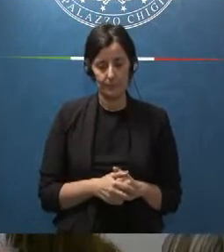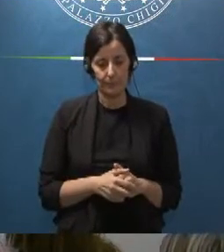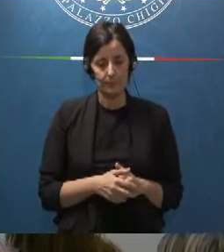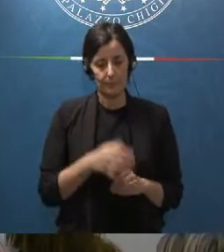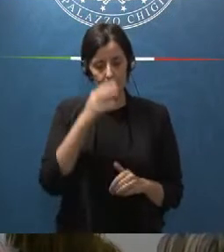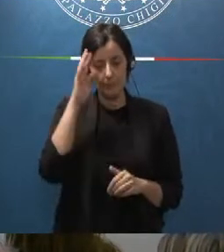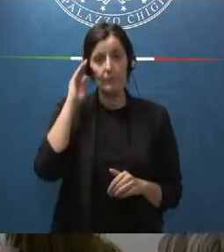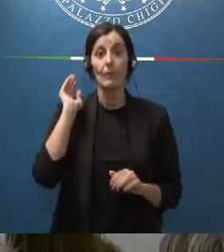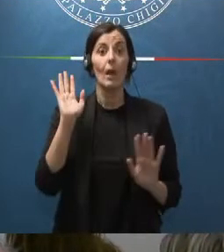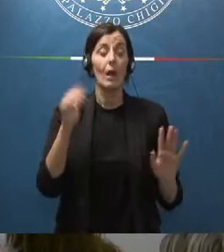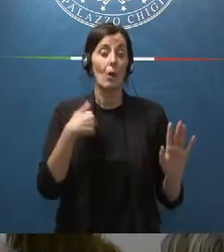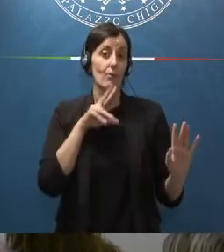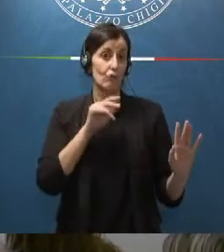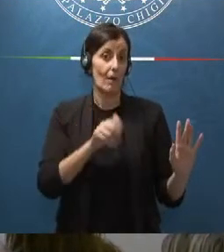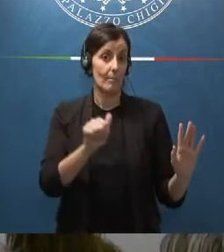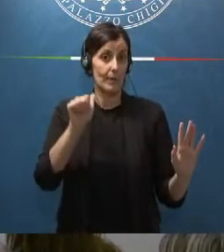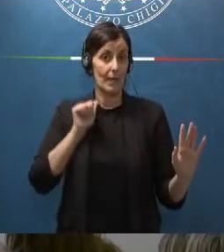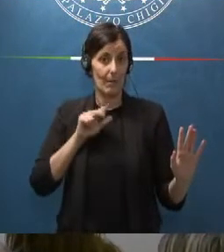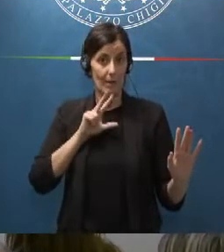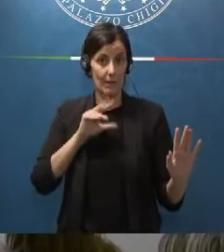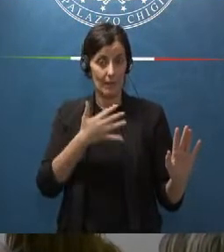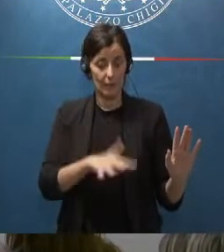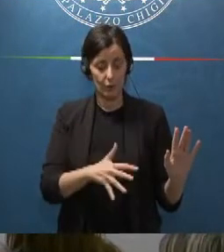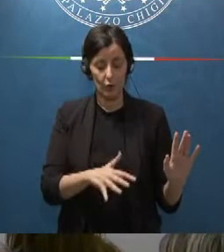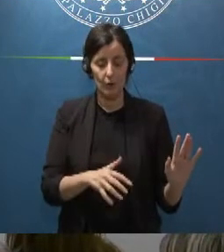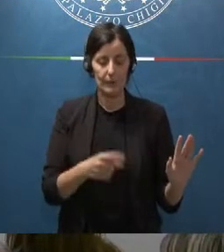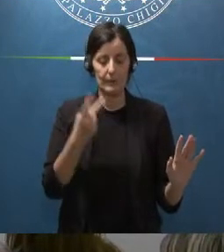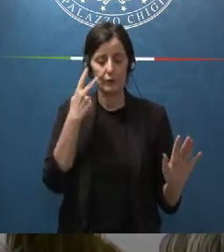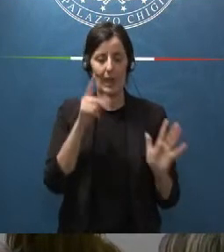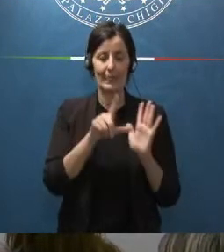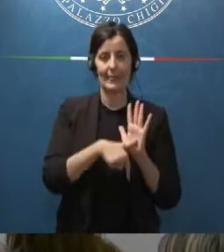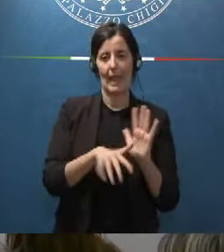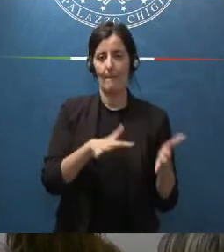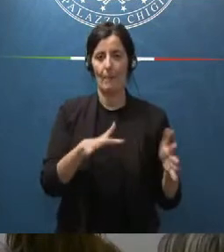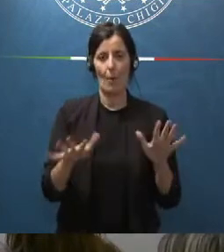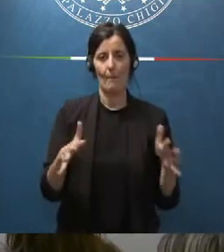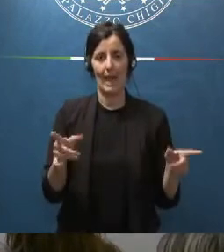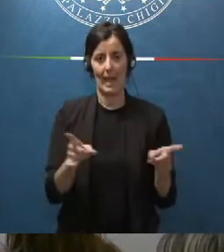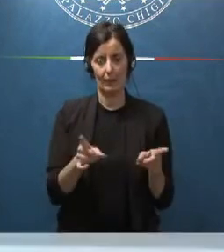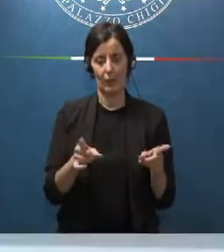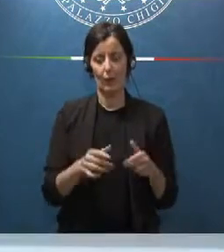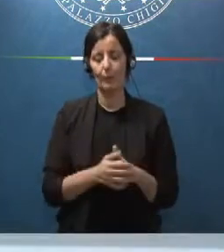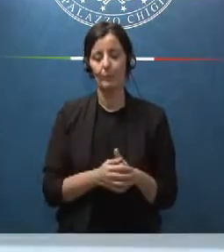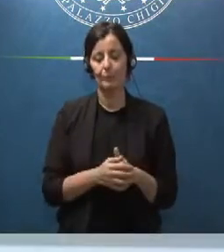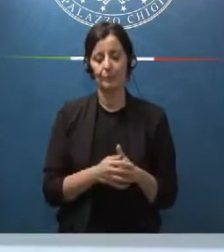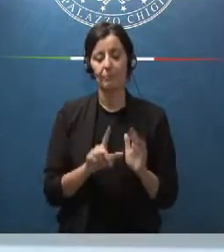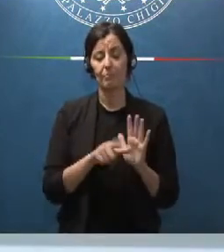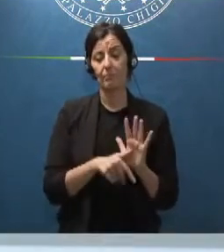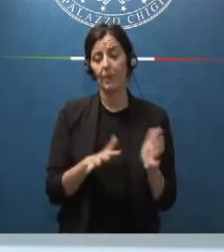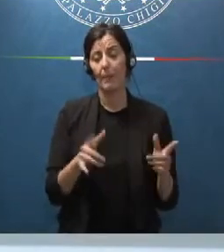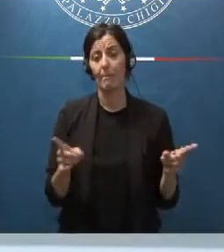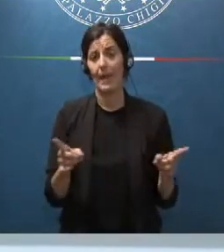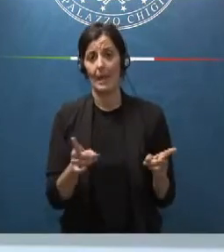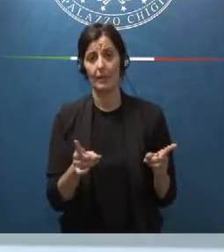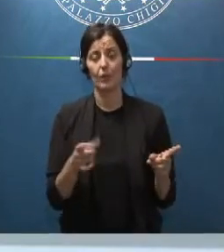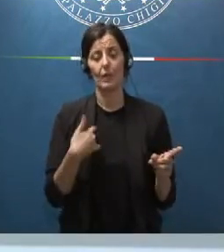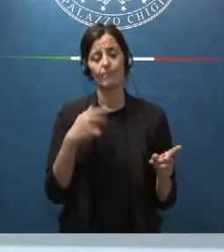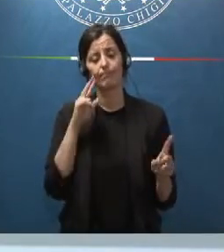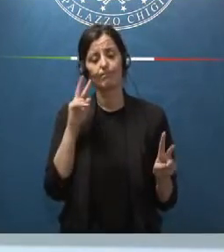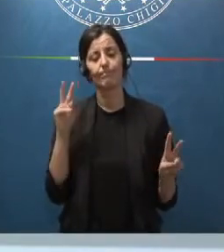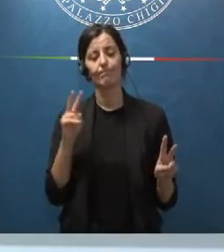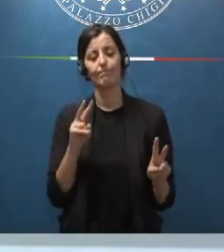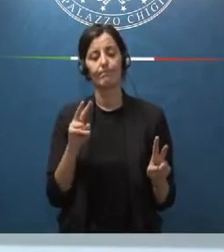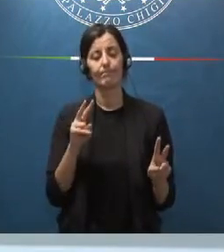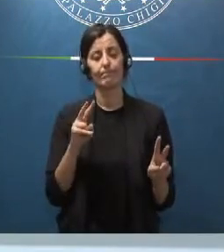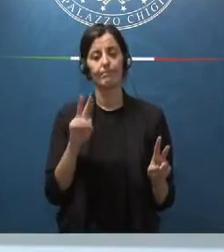come ho detto prima vi è una medio termine che riguarda la la